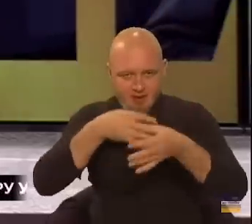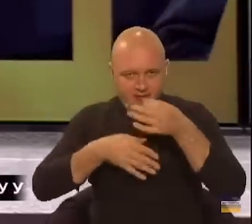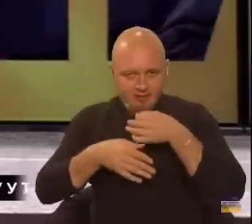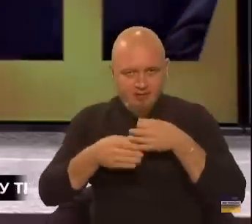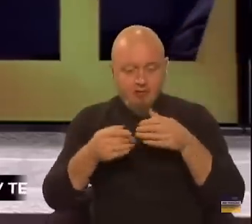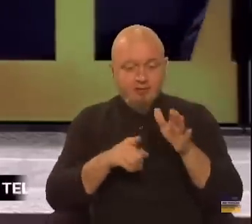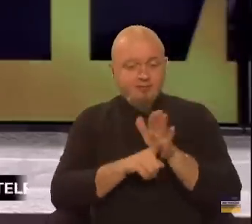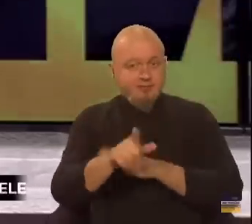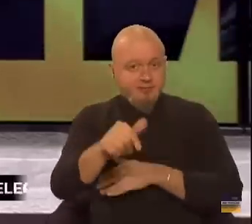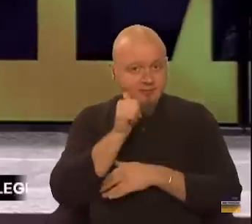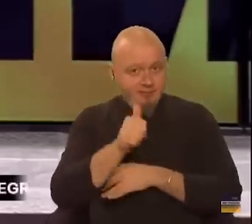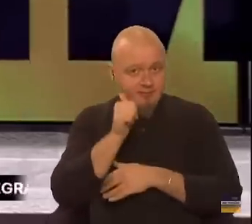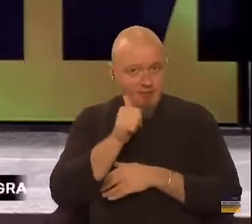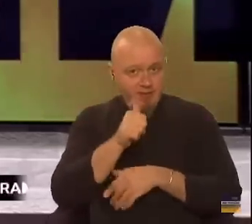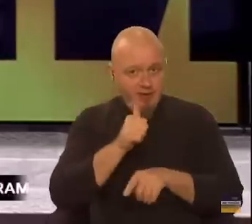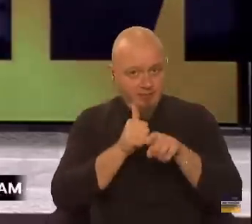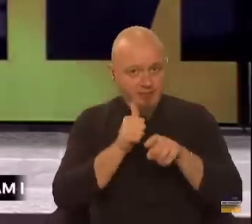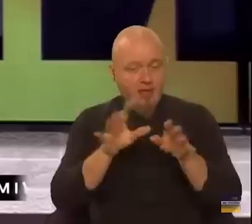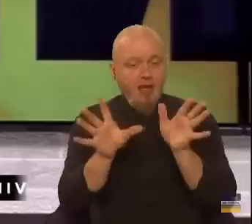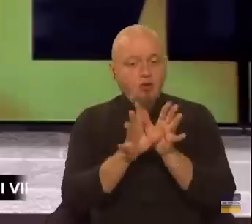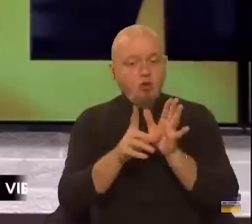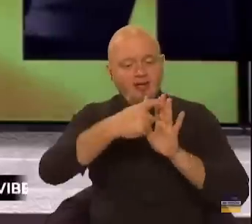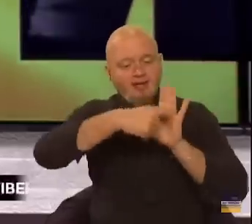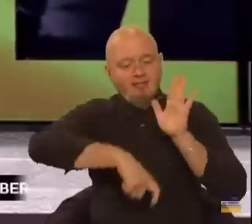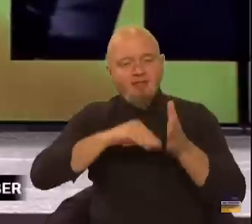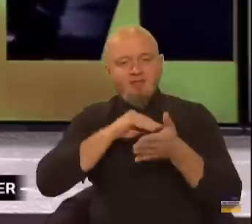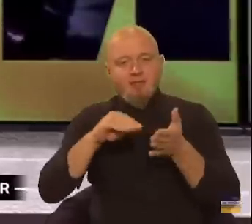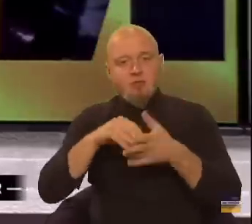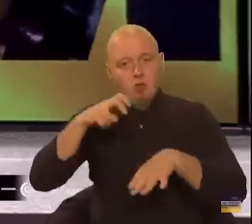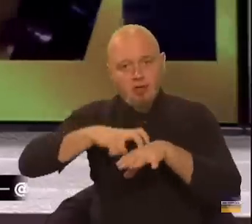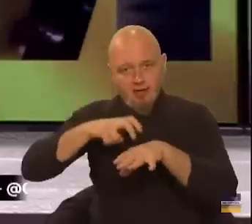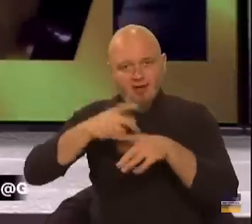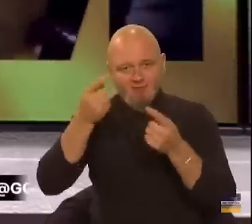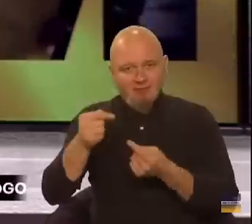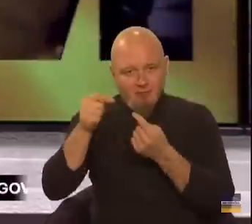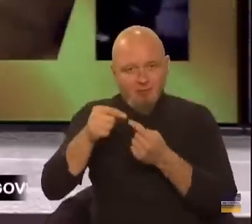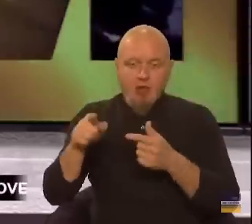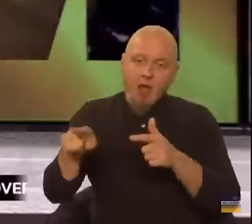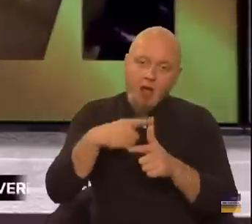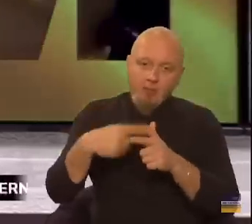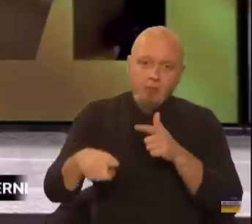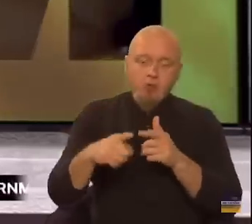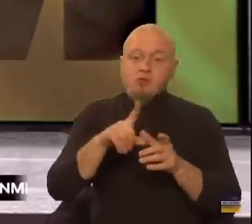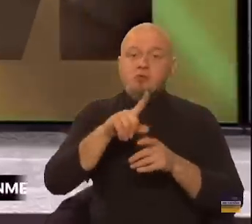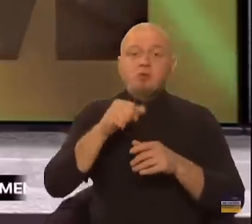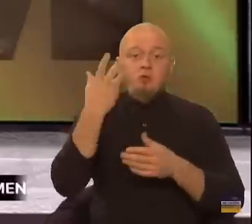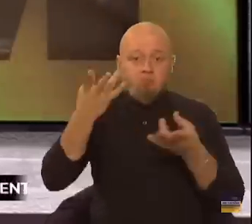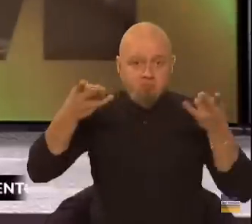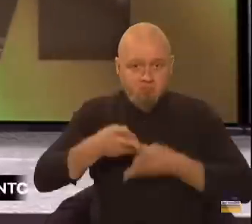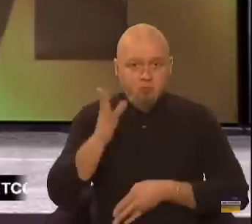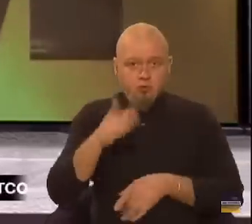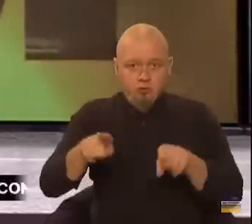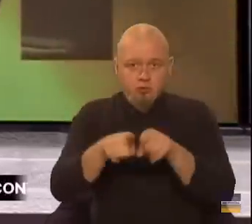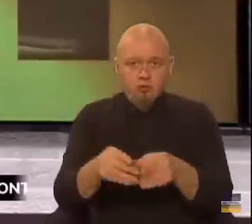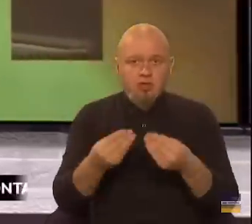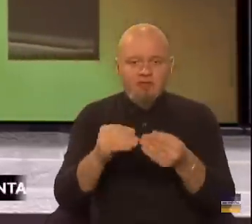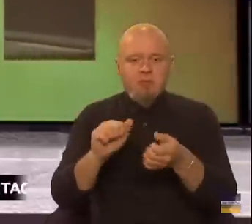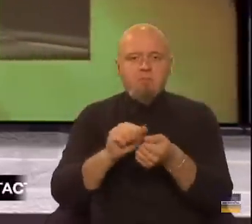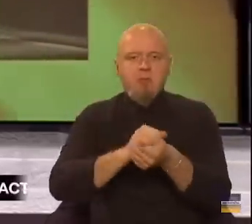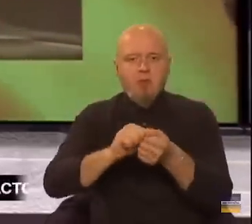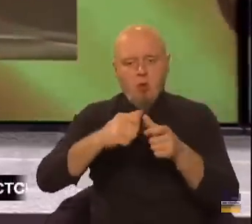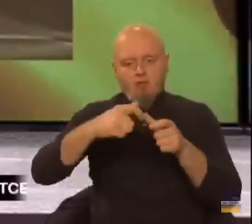від завтра електронні рецепти виписуватимуть лікарі, відповідно, або ж за потреби будуть також надавати